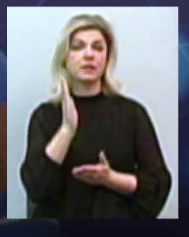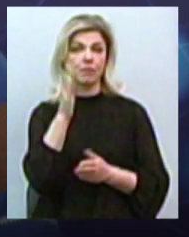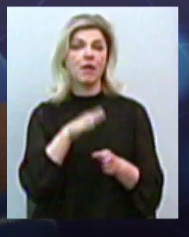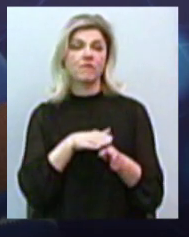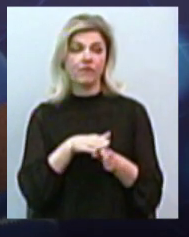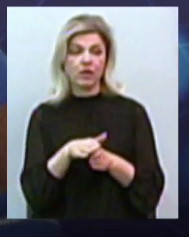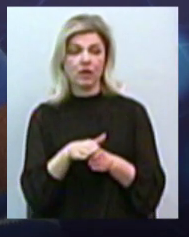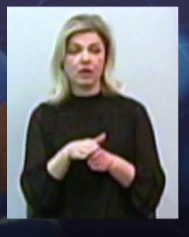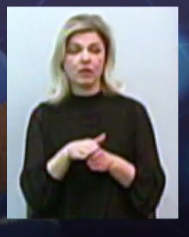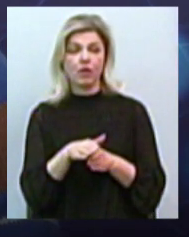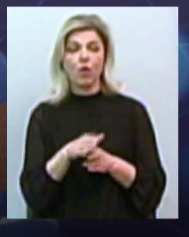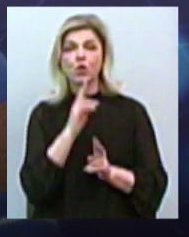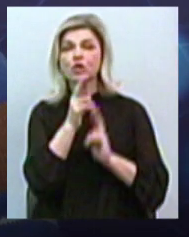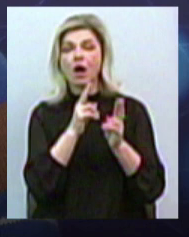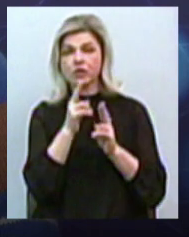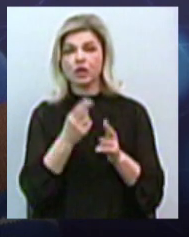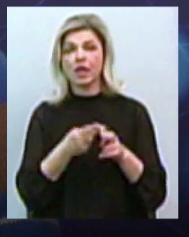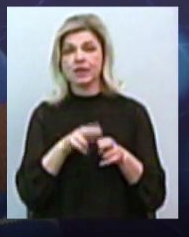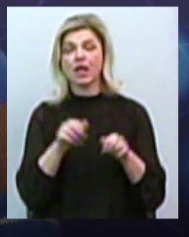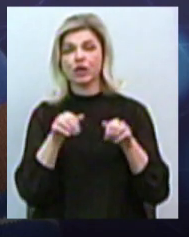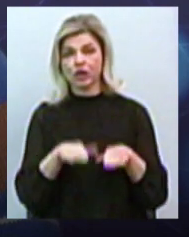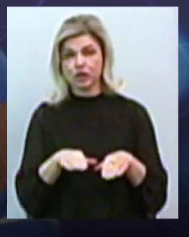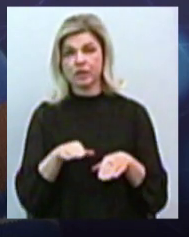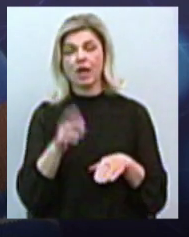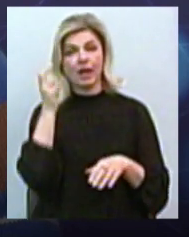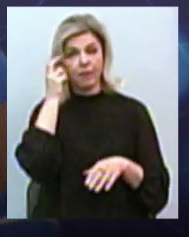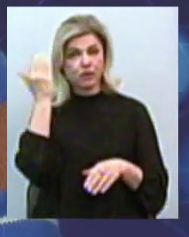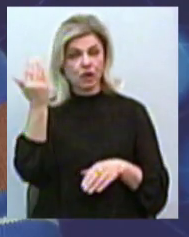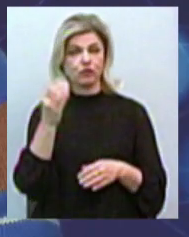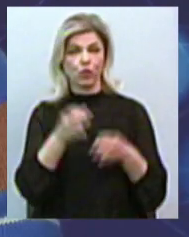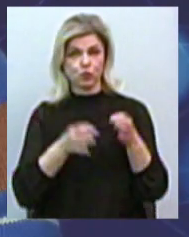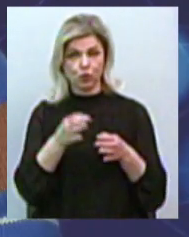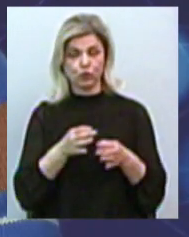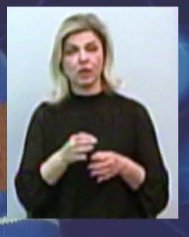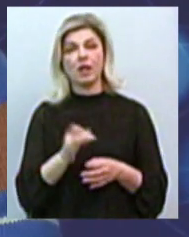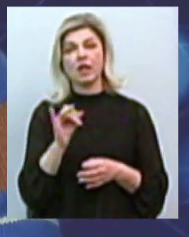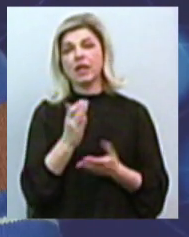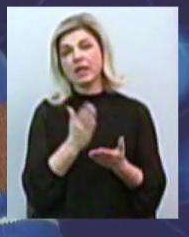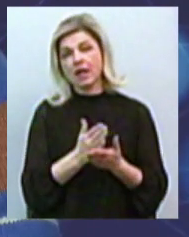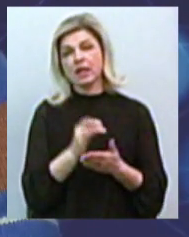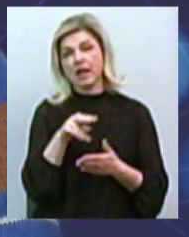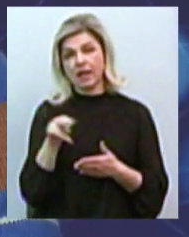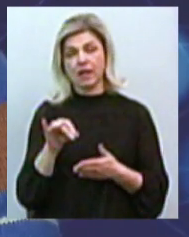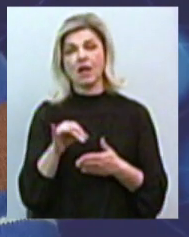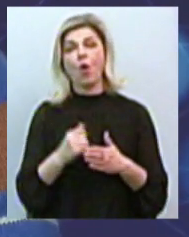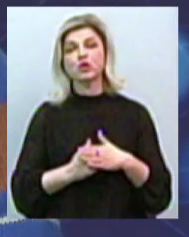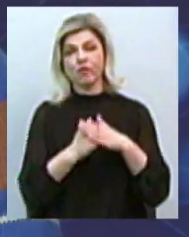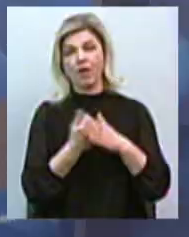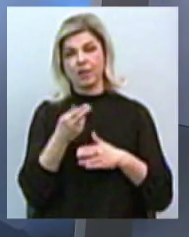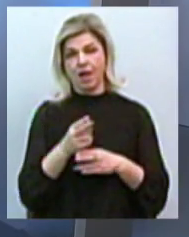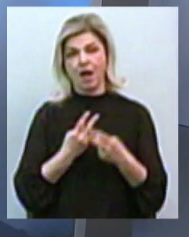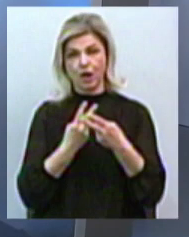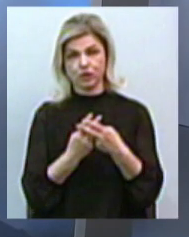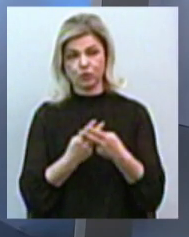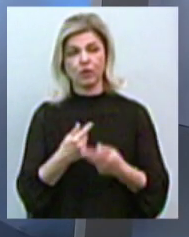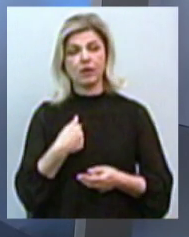в судах оскаржити те рішення Печерського суду, про яке йде мова, і яке стало підставою для цього арешту. Я знаю, що